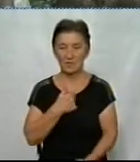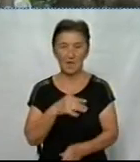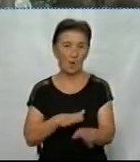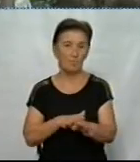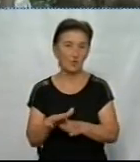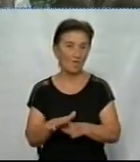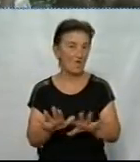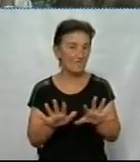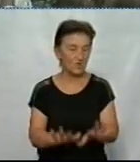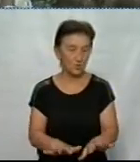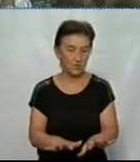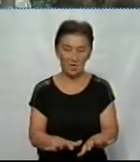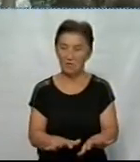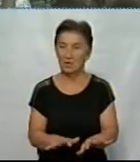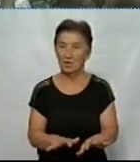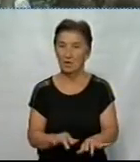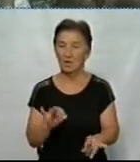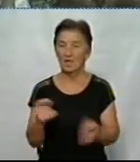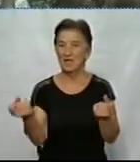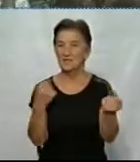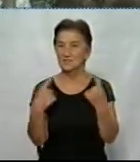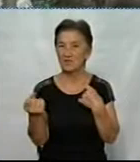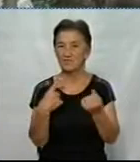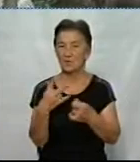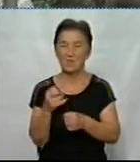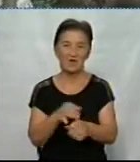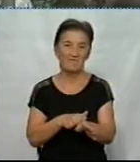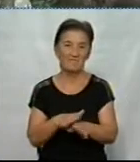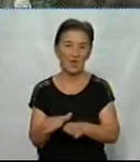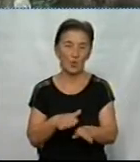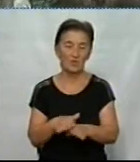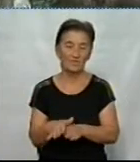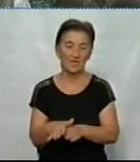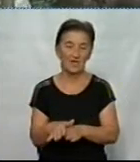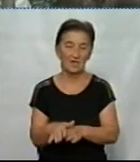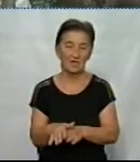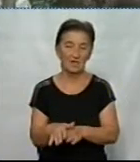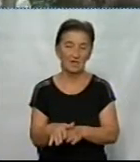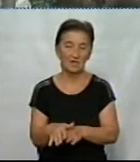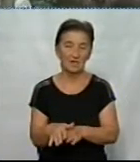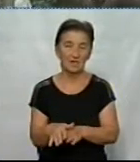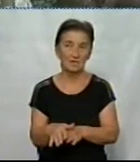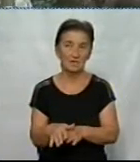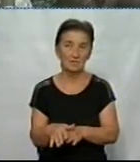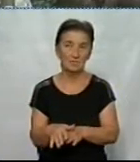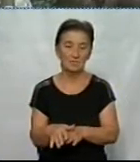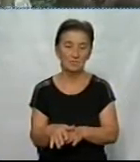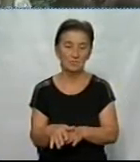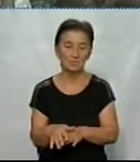І завдання у нас, в основному, виконували завдання, скажімо так,